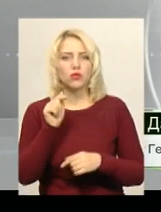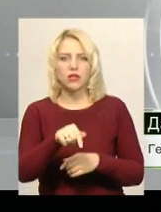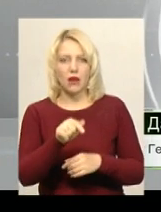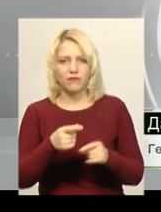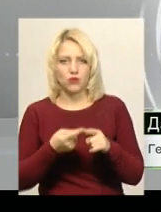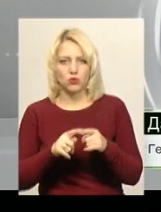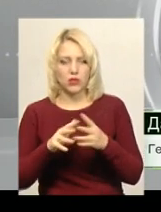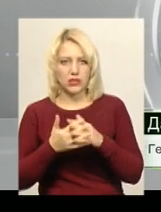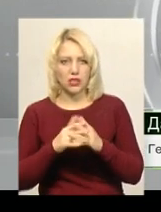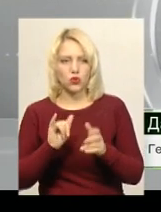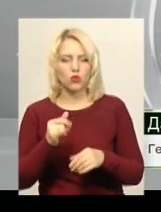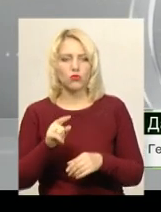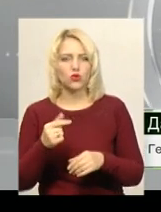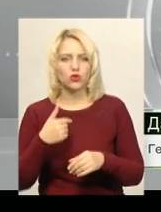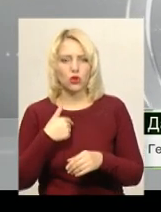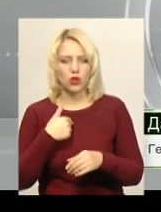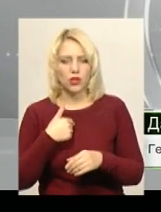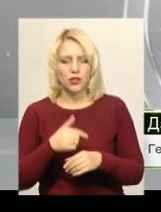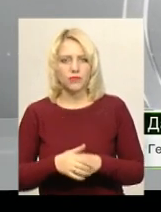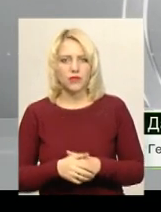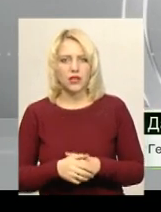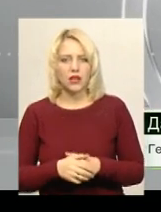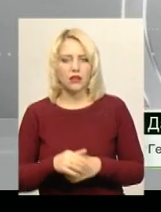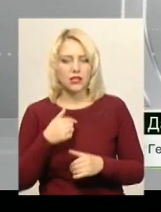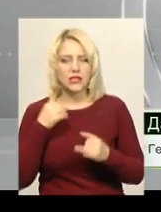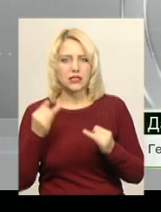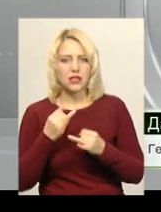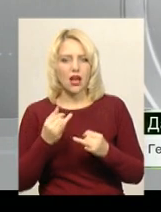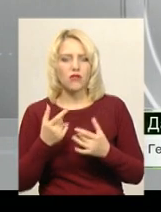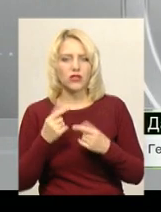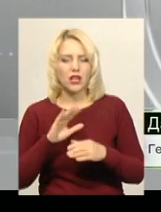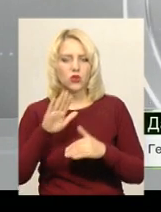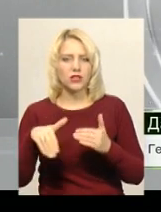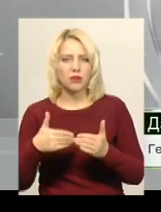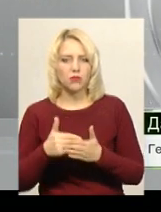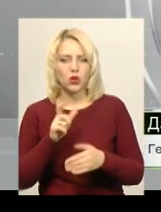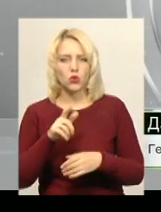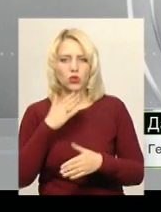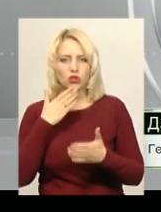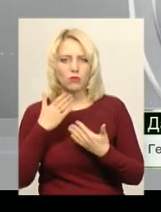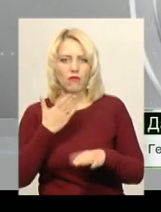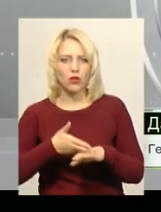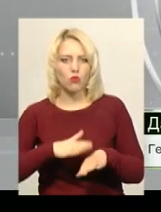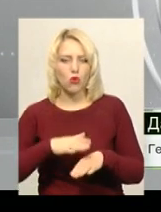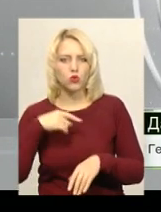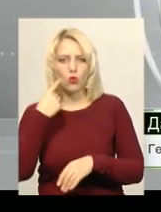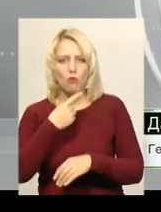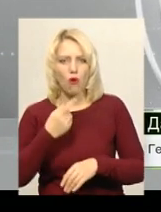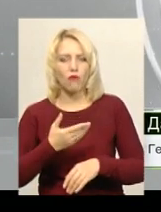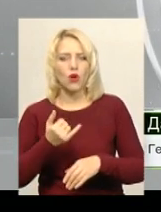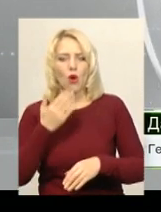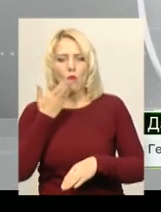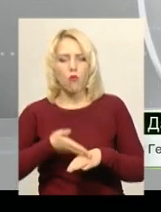це одна з тих сіл, де до сих пір люди розмовляють з польською мовою, які зберігають до сих пір польські традиції, польські